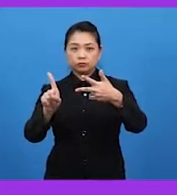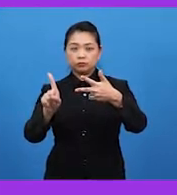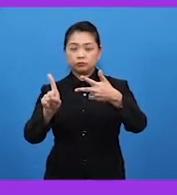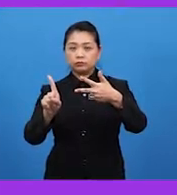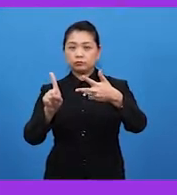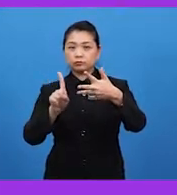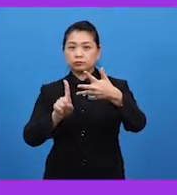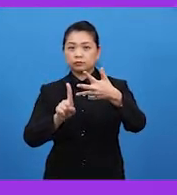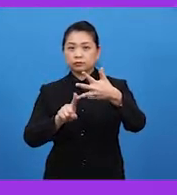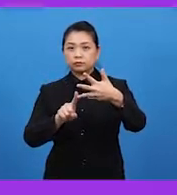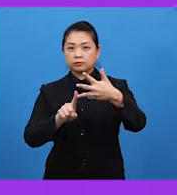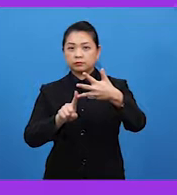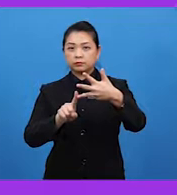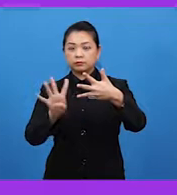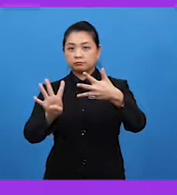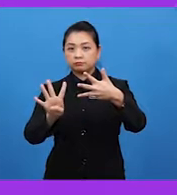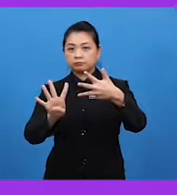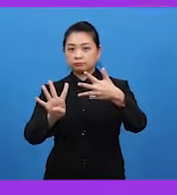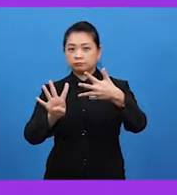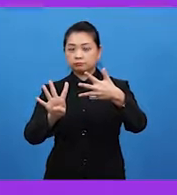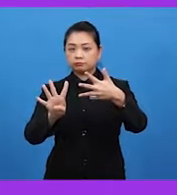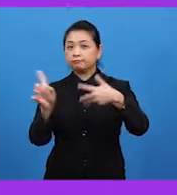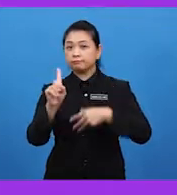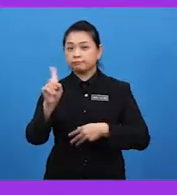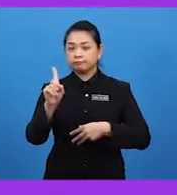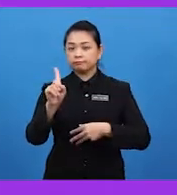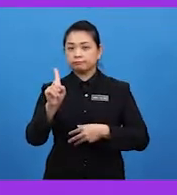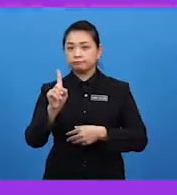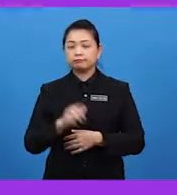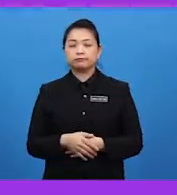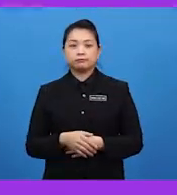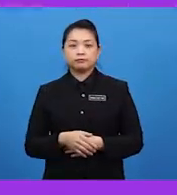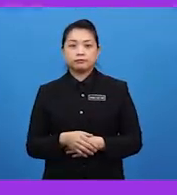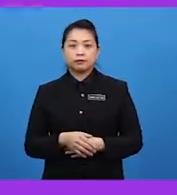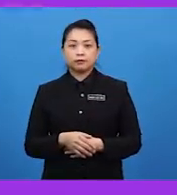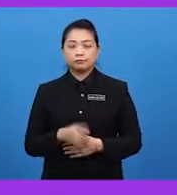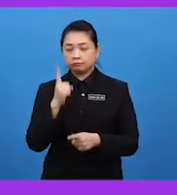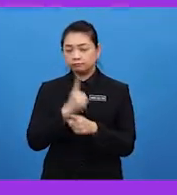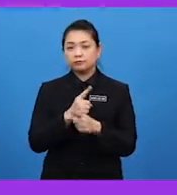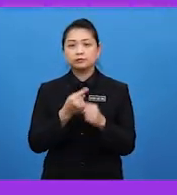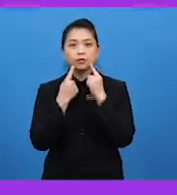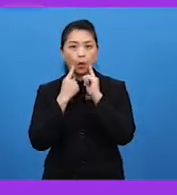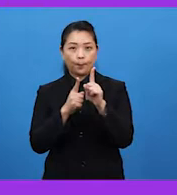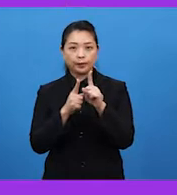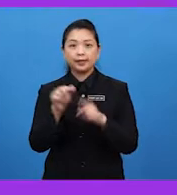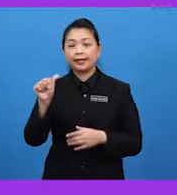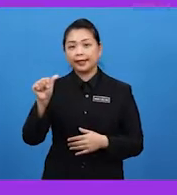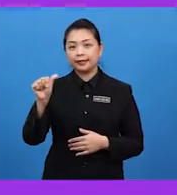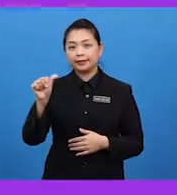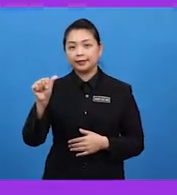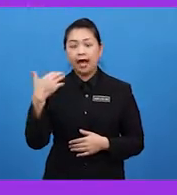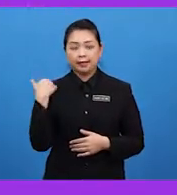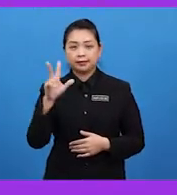D, 4 Ya, tepat sekali. A